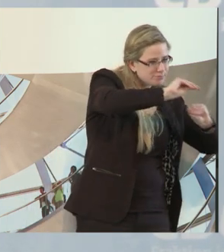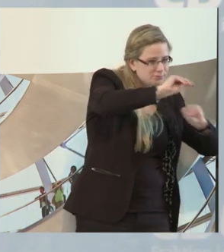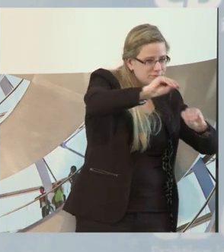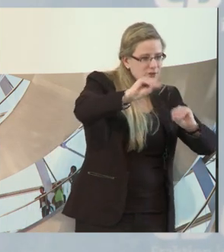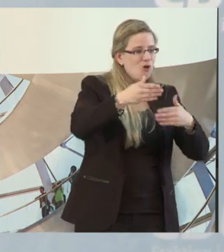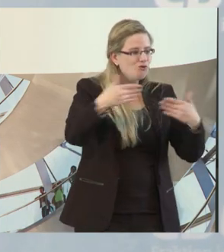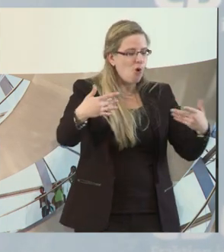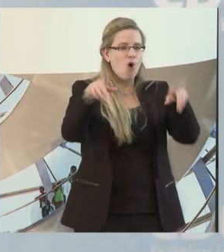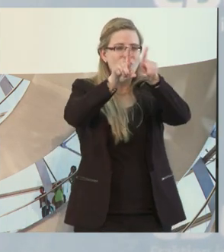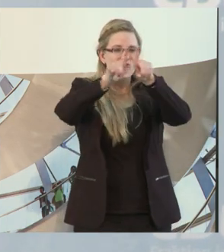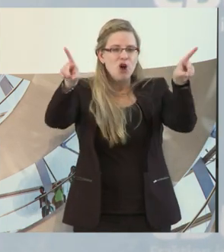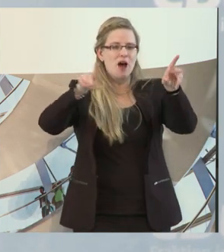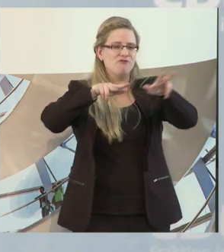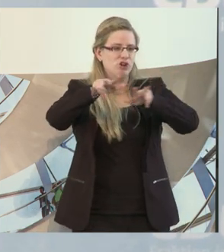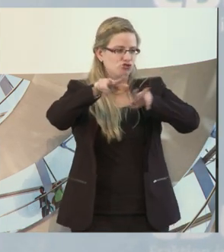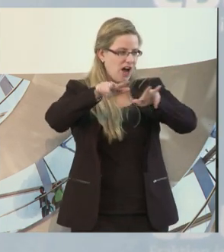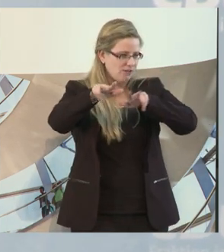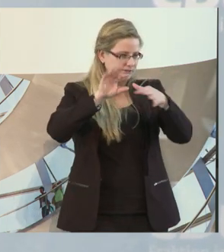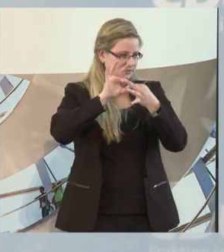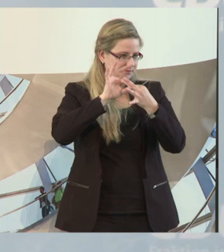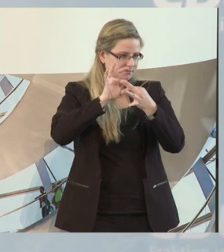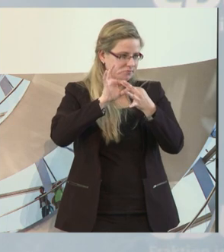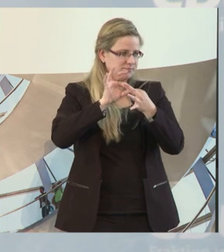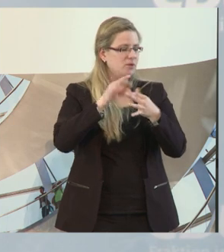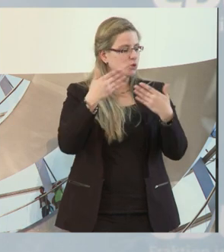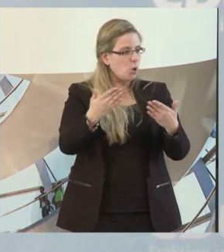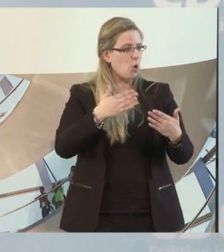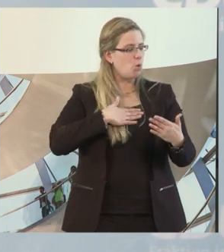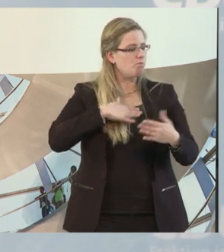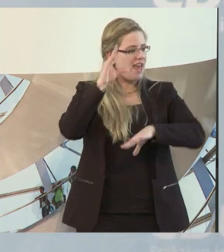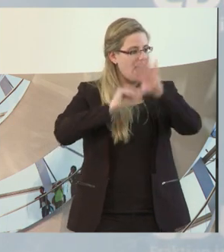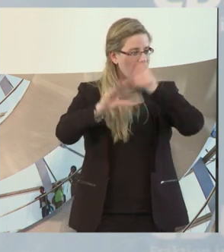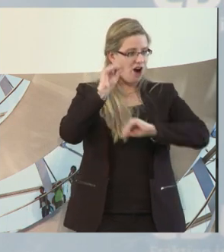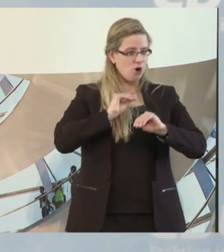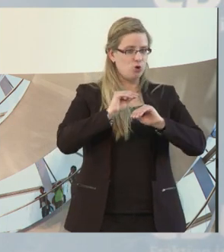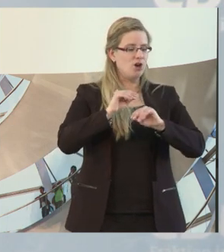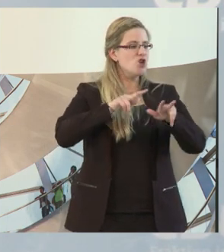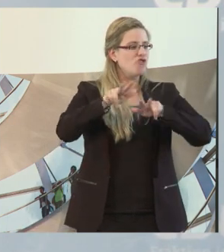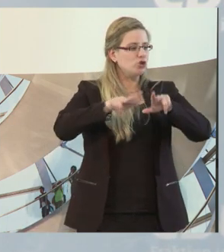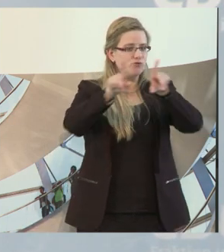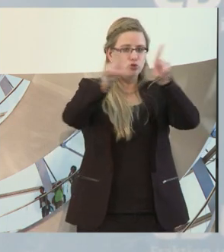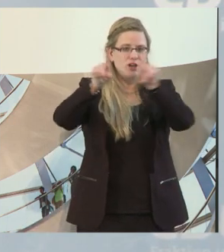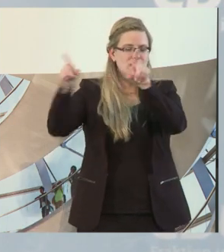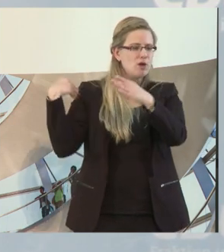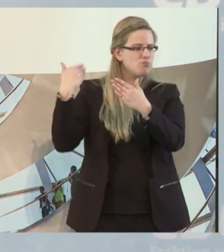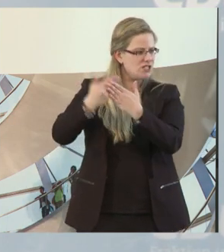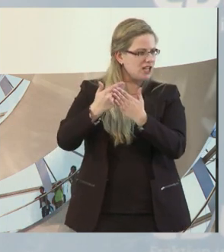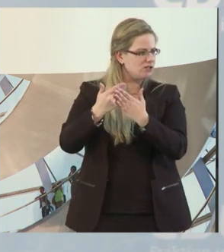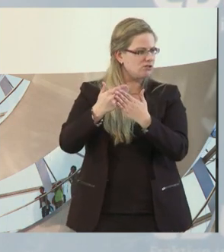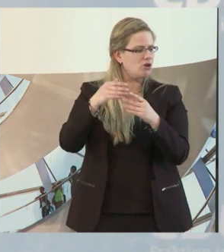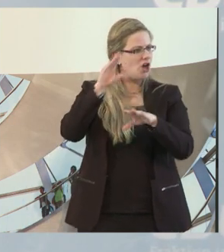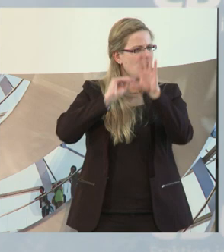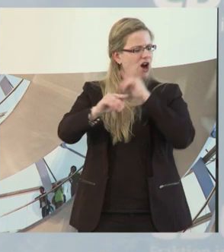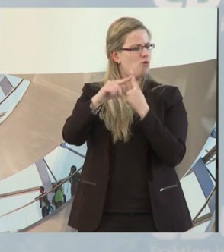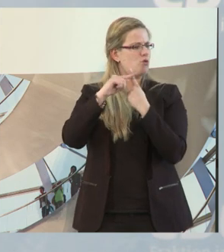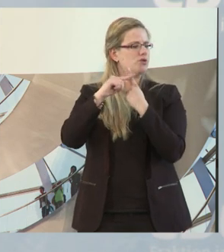und die Erfahrungen, die ich mit Wirtschaftsunternehmen mache, sind sehr positiv. Ich glaube aber, ein